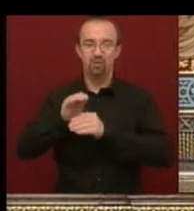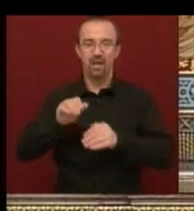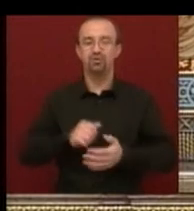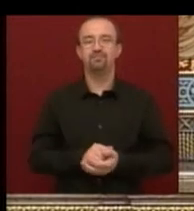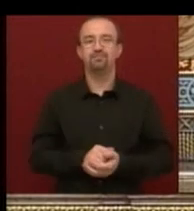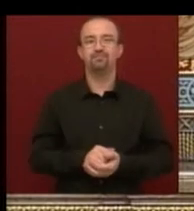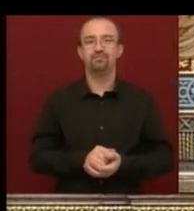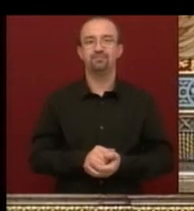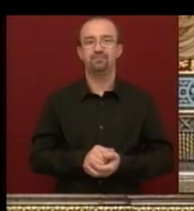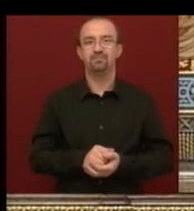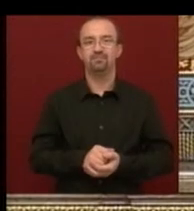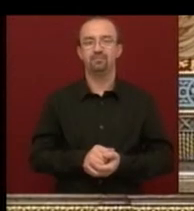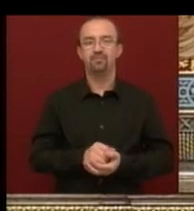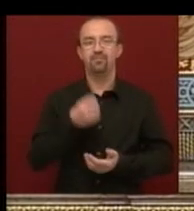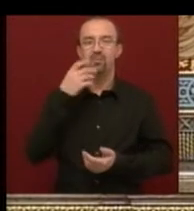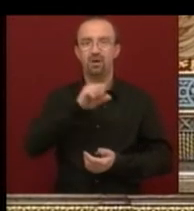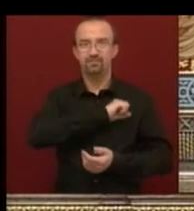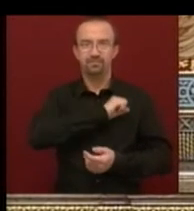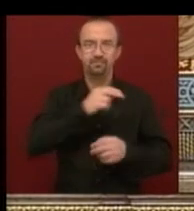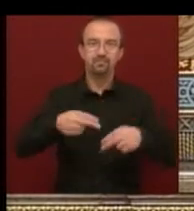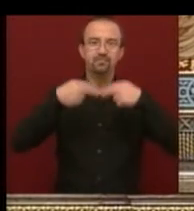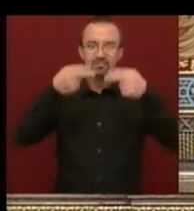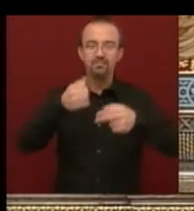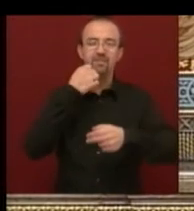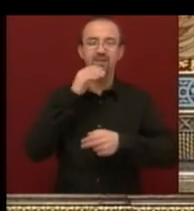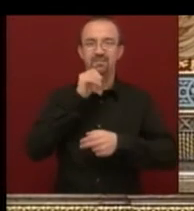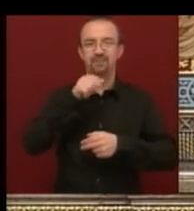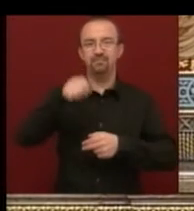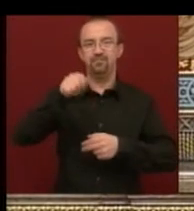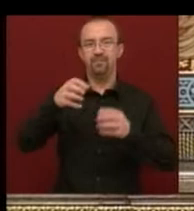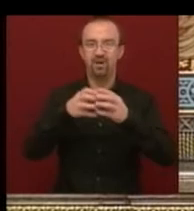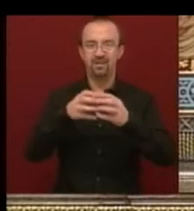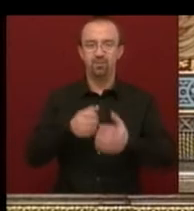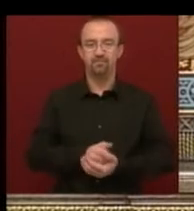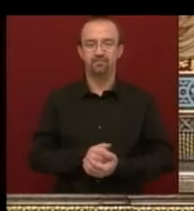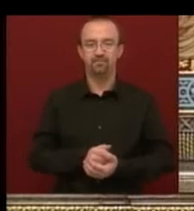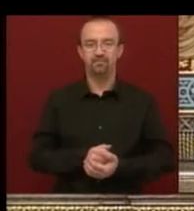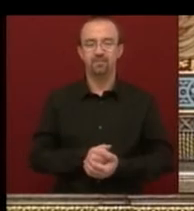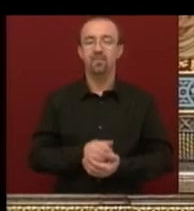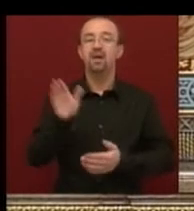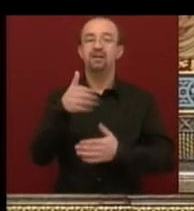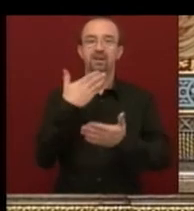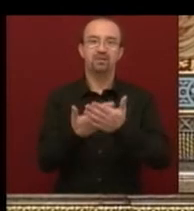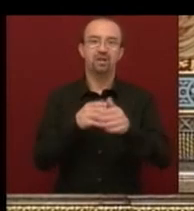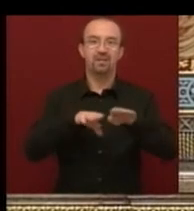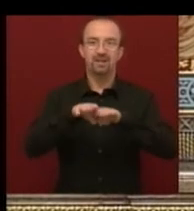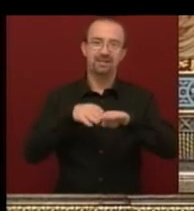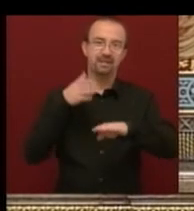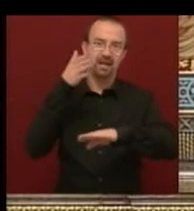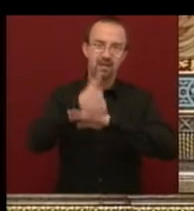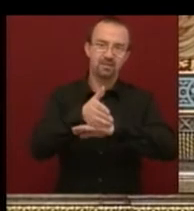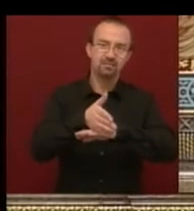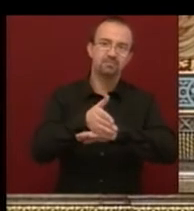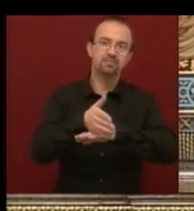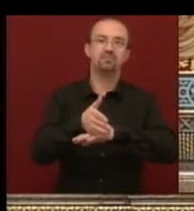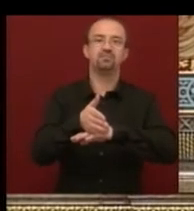A Burány Sándor képviselőr következik, az MSZP frakciójának képviselője, aki a Nemzetgazdasági Miniszternek kívánja